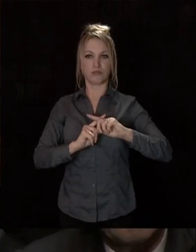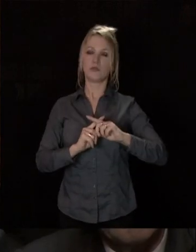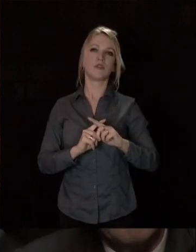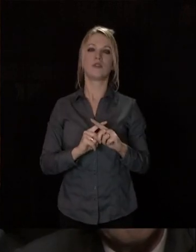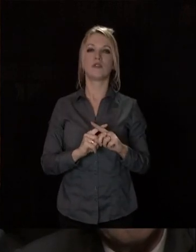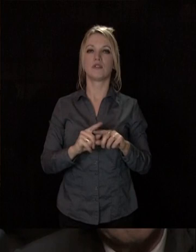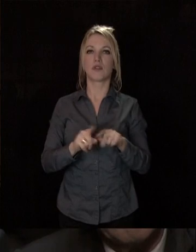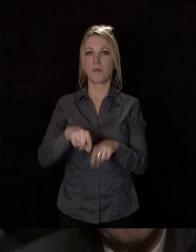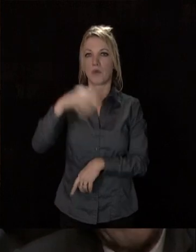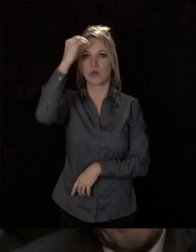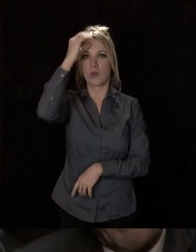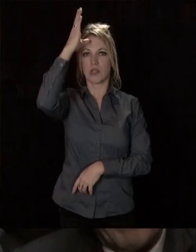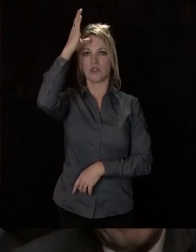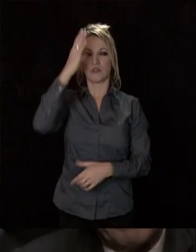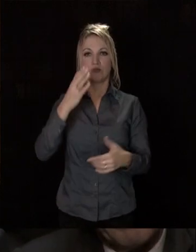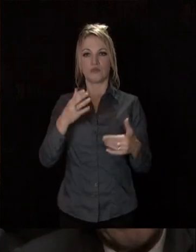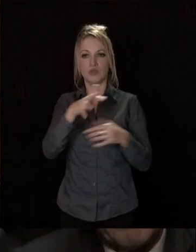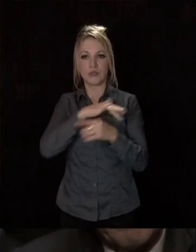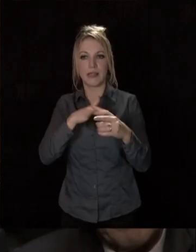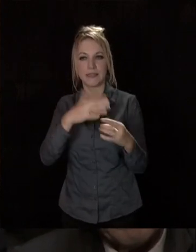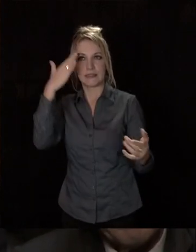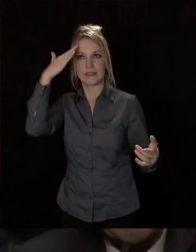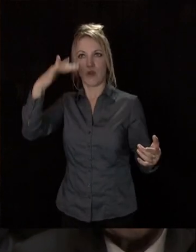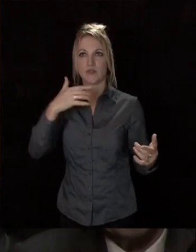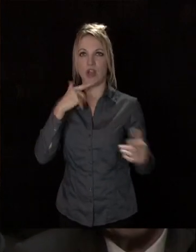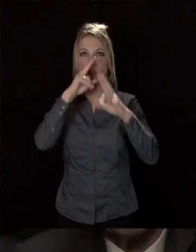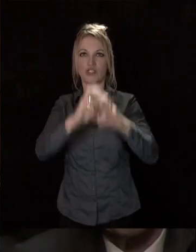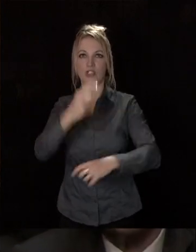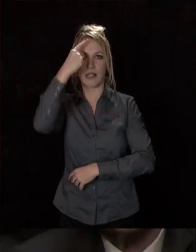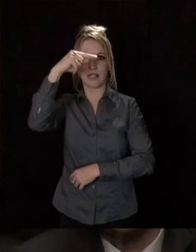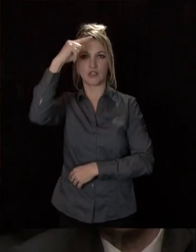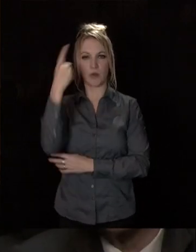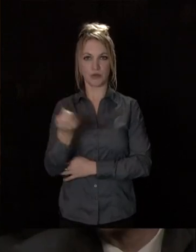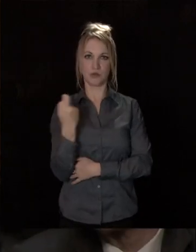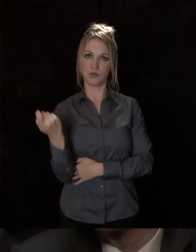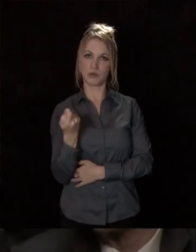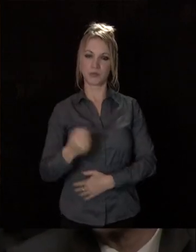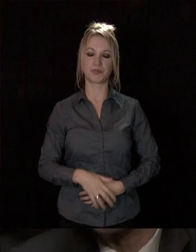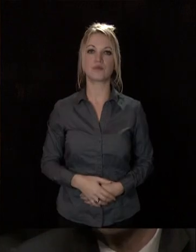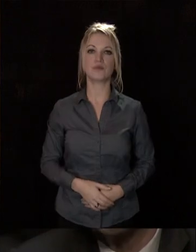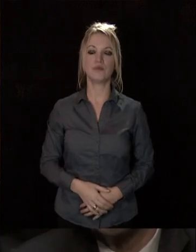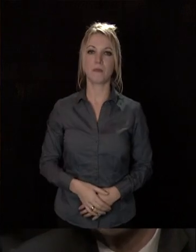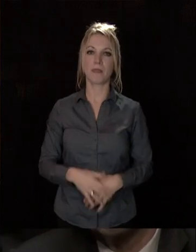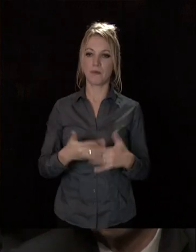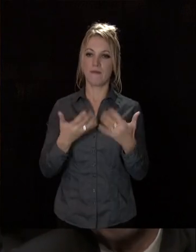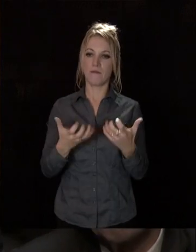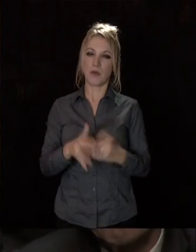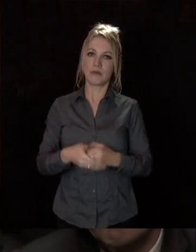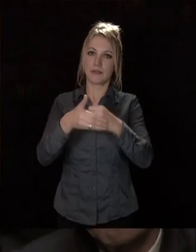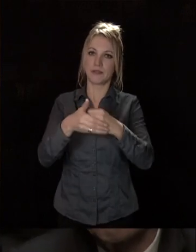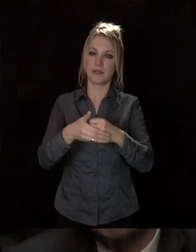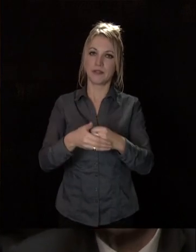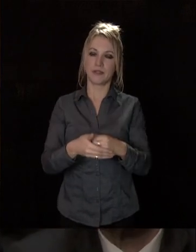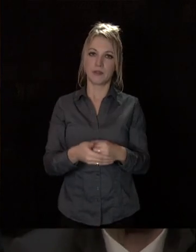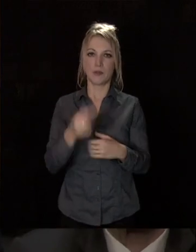de la connaissance et à la société du savoir, à la recherche et à l'intelligence de l'éducation. Je voudrais faire du soutien et je veux faire du soutien